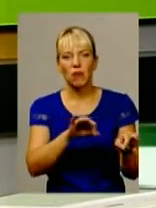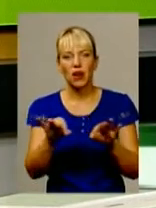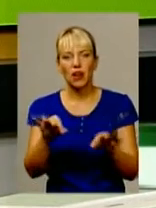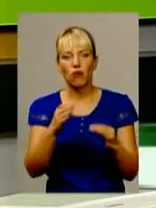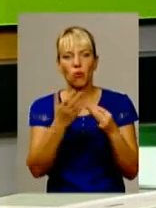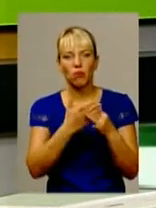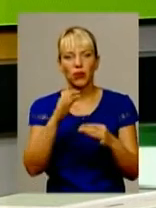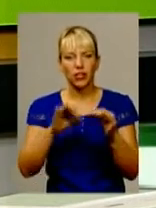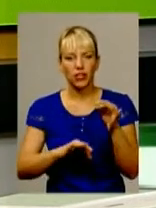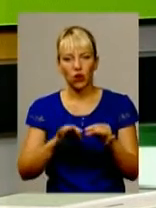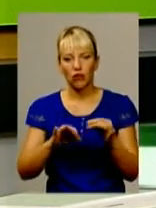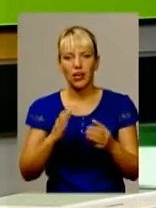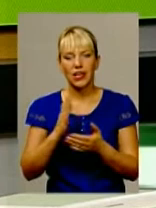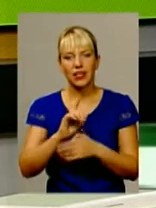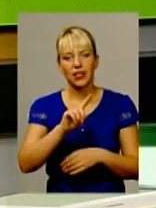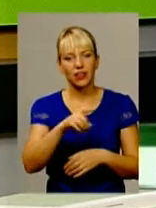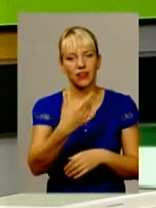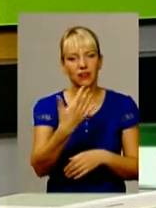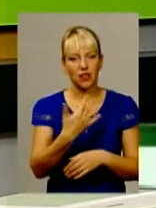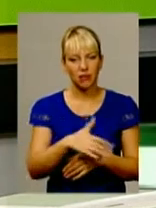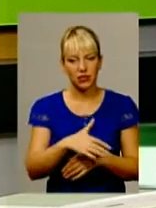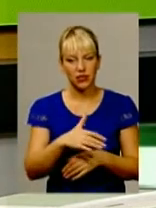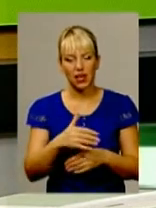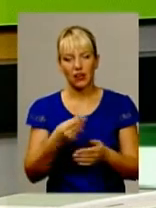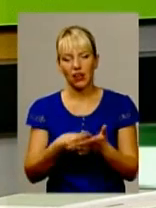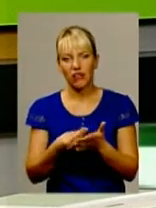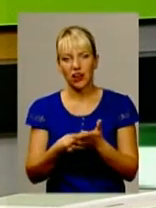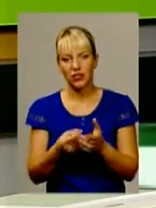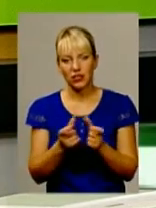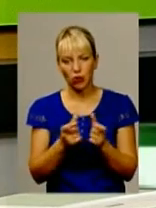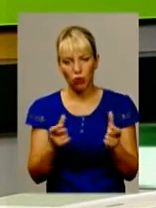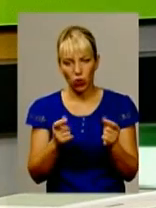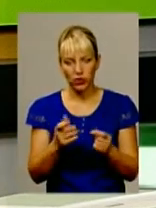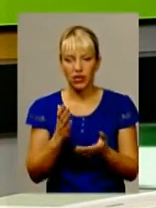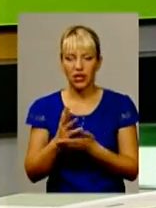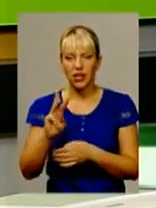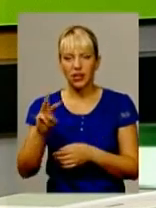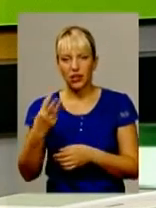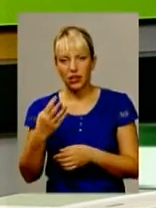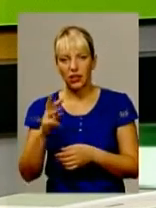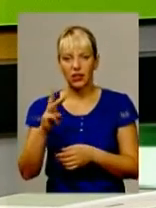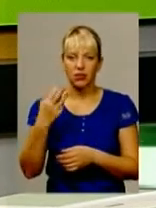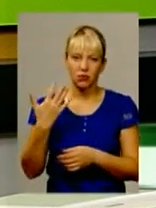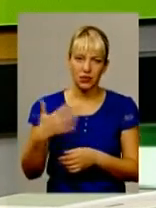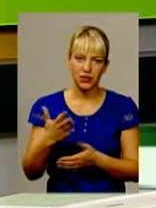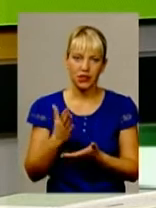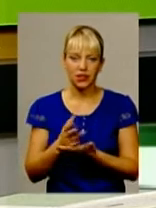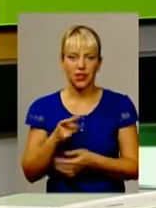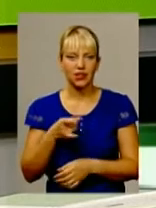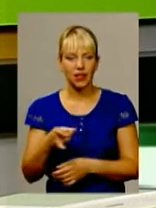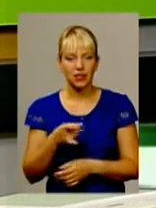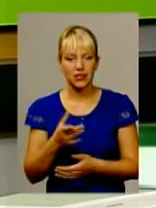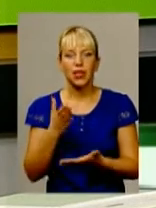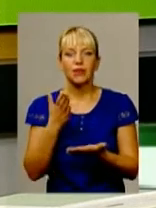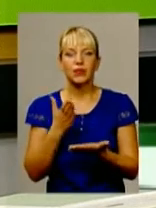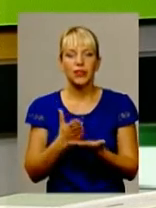пасажирів. Є гривня 50 – вартість приїзду. Є гривня 3 – є гривня 3,50 – є таксі. Тобто, будь-який